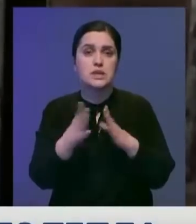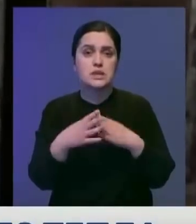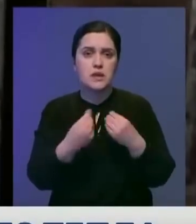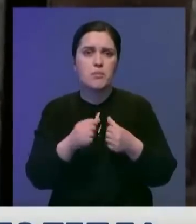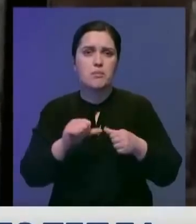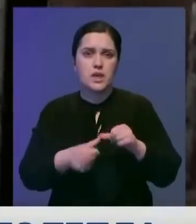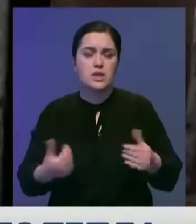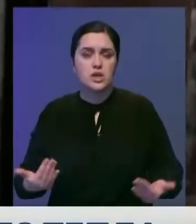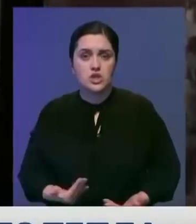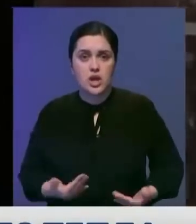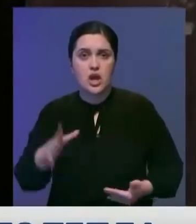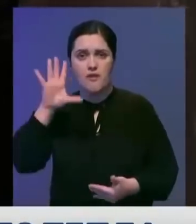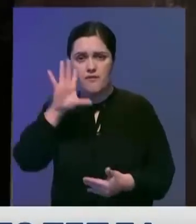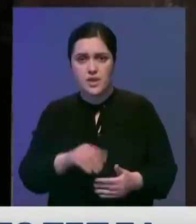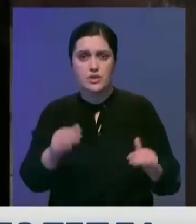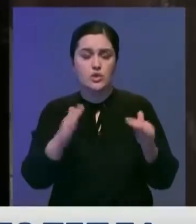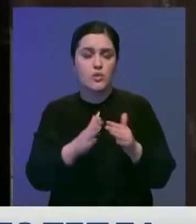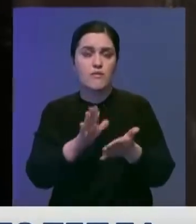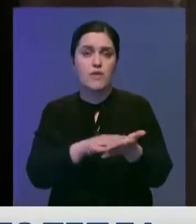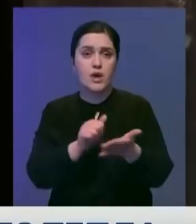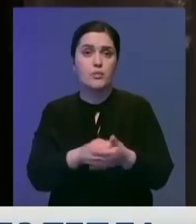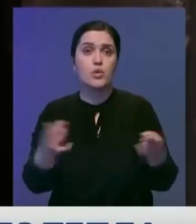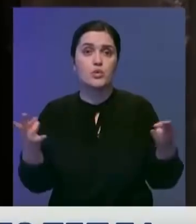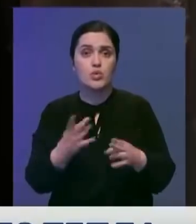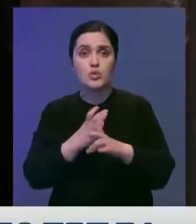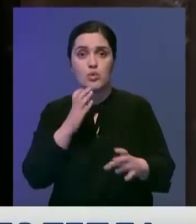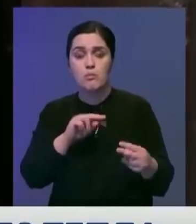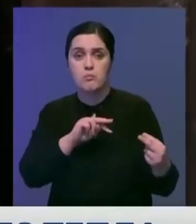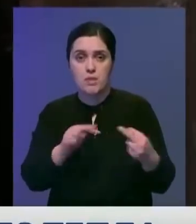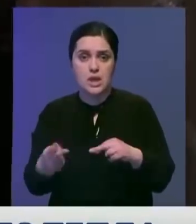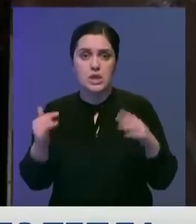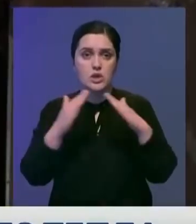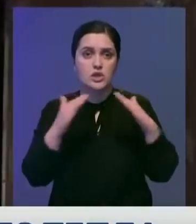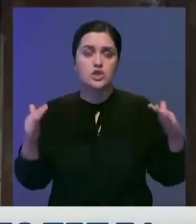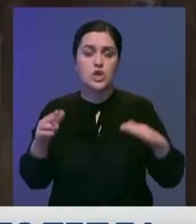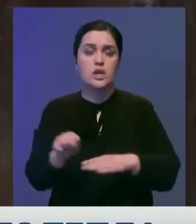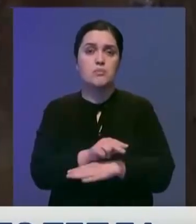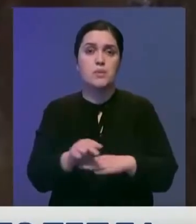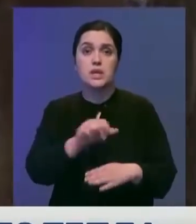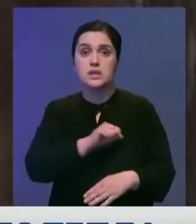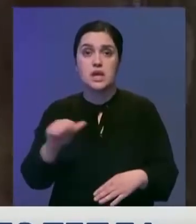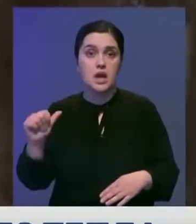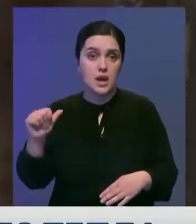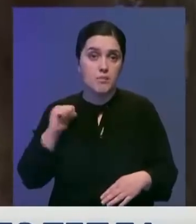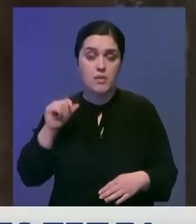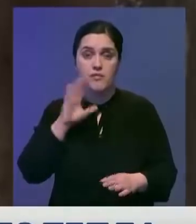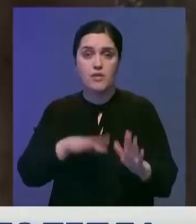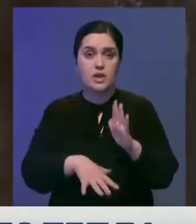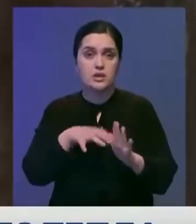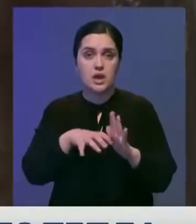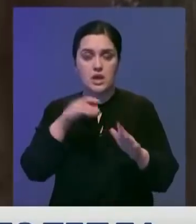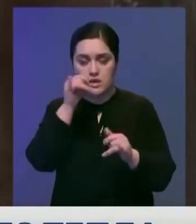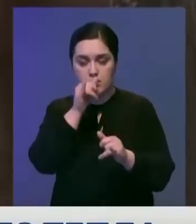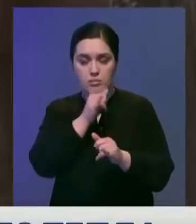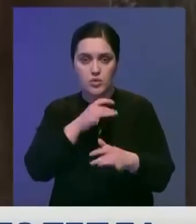постоянных жителей. Весь дом в аварийном состоянии. Нужно не только трубы менять, но и крышу ремонтировать. Самостоятельно мы даже воду откачать здесь даже